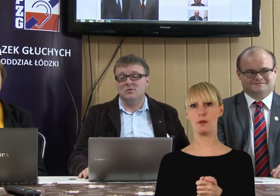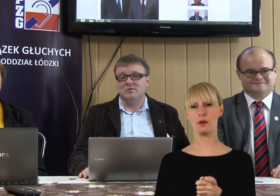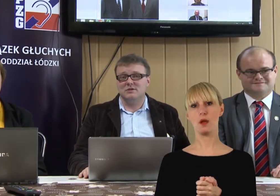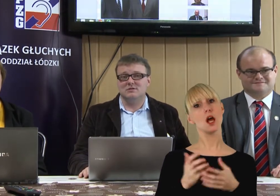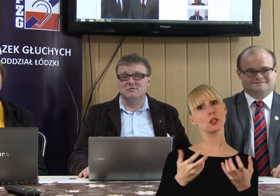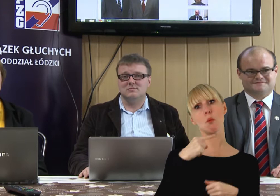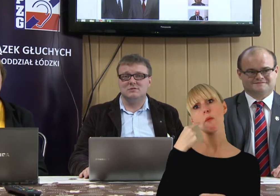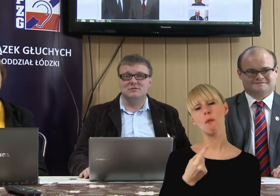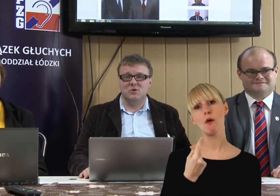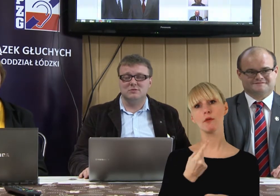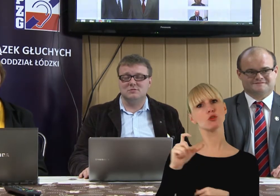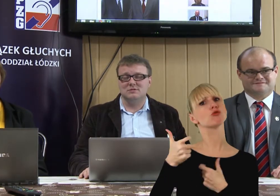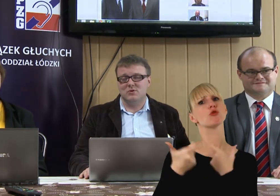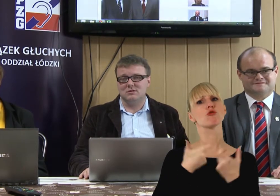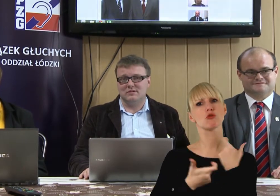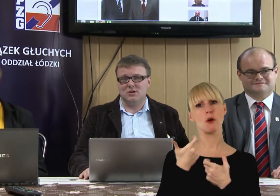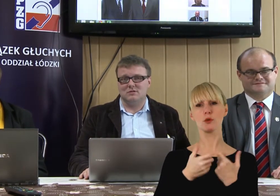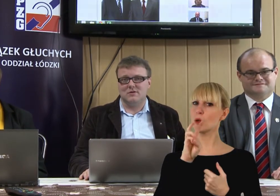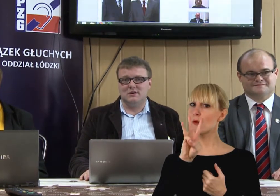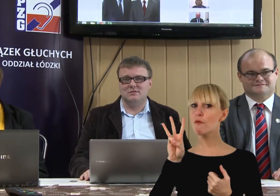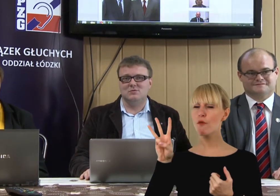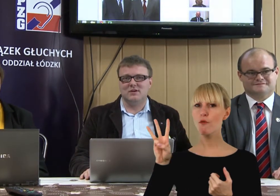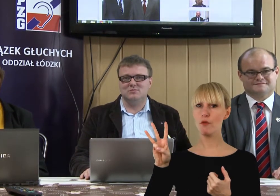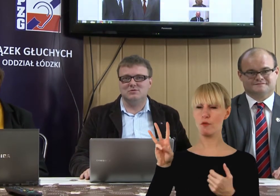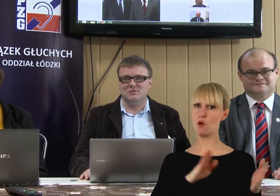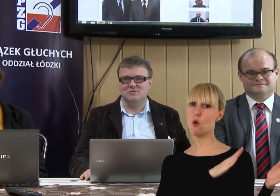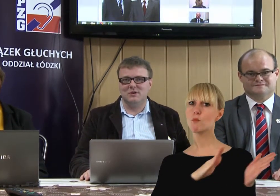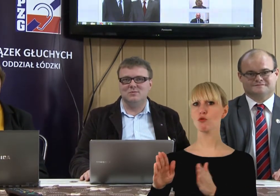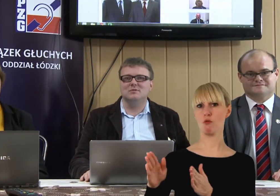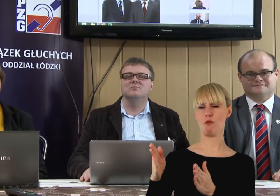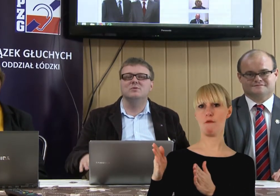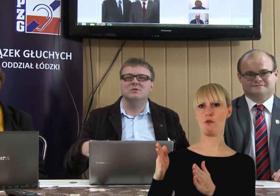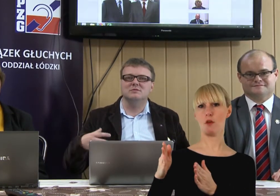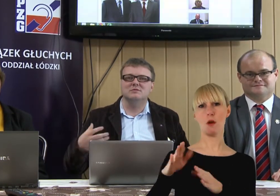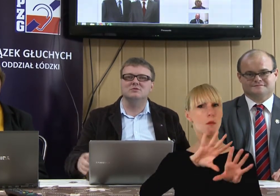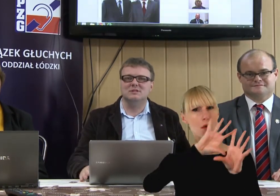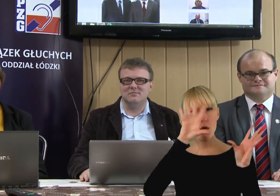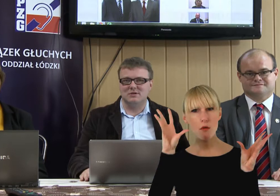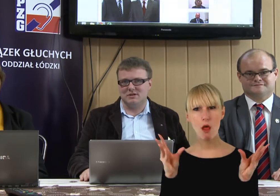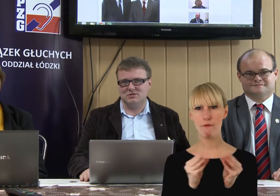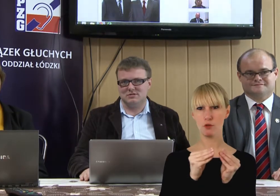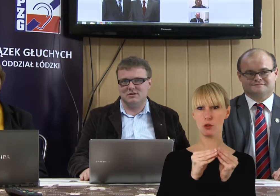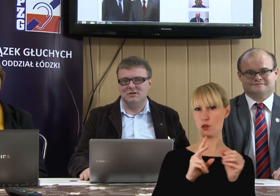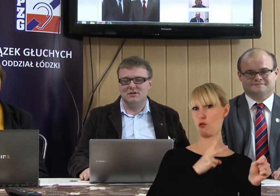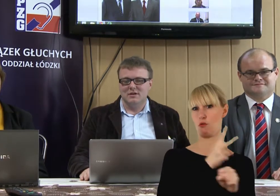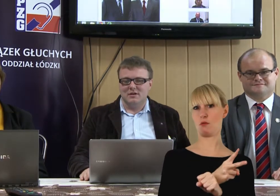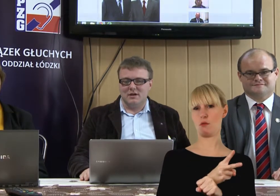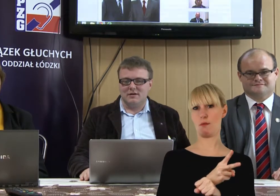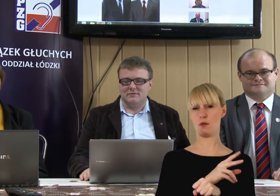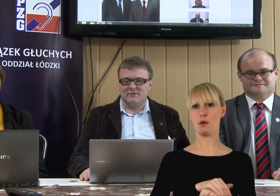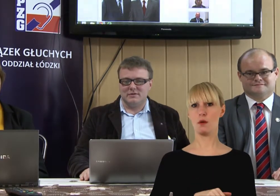Chcemy opowiedzieć o tym, co zrobić, żeby strony internetowe, które przygotowujemy, były dostępne dla wszystkich.